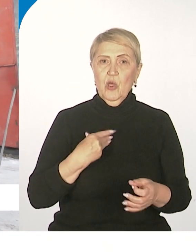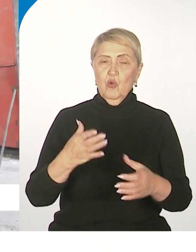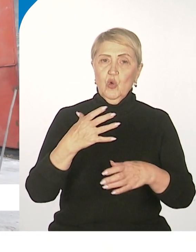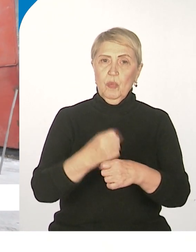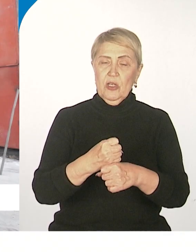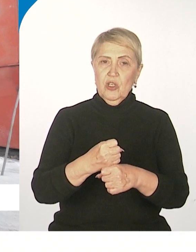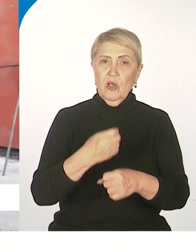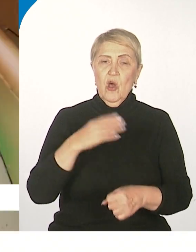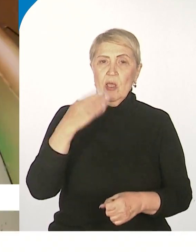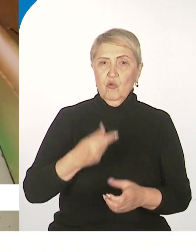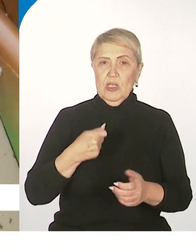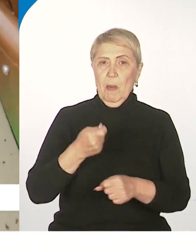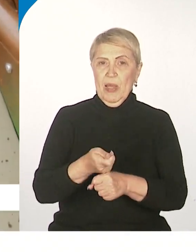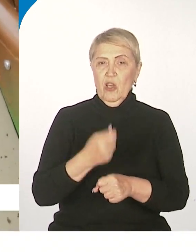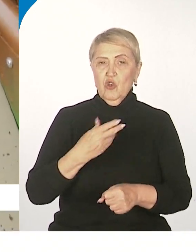системы подачи воздуха.